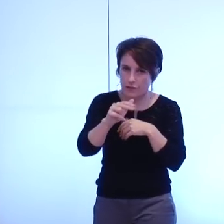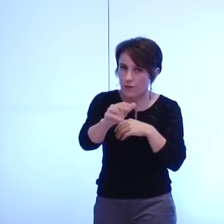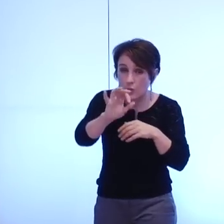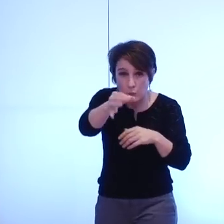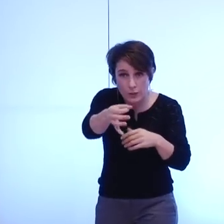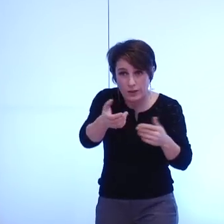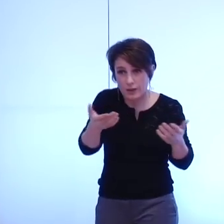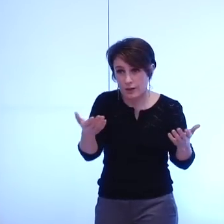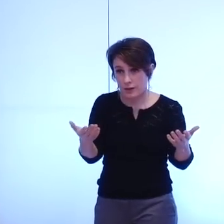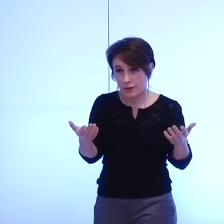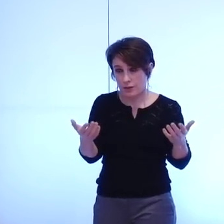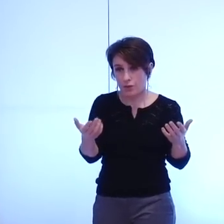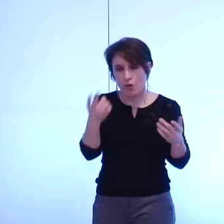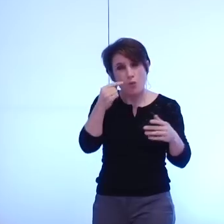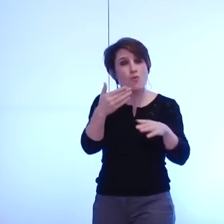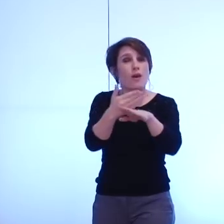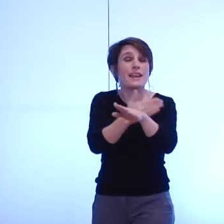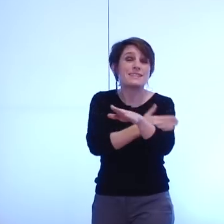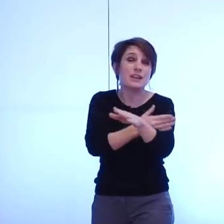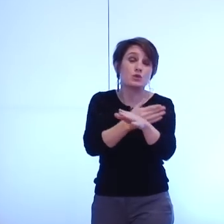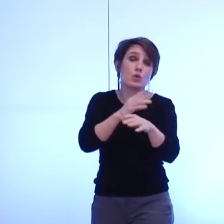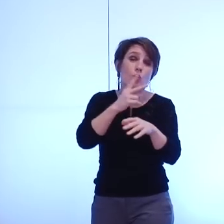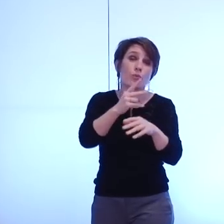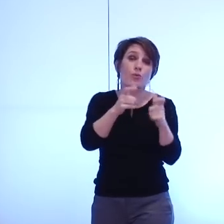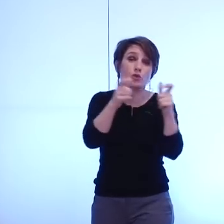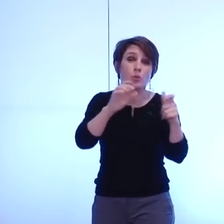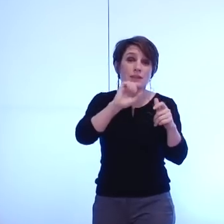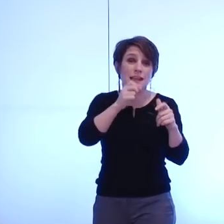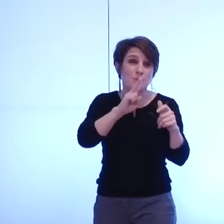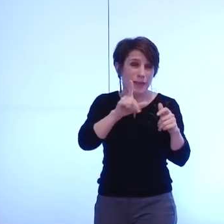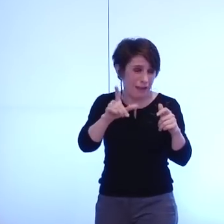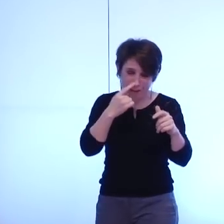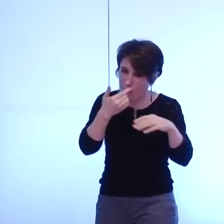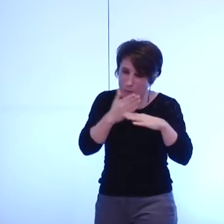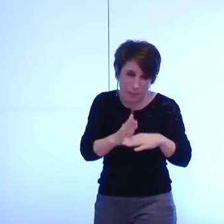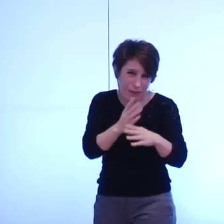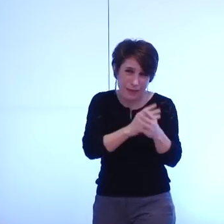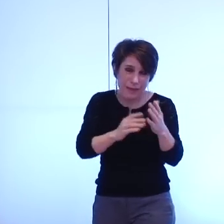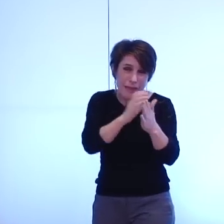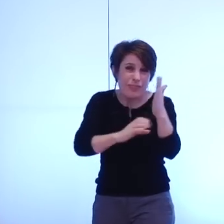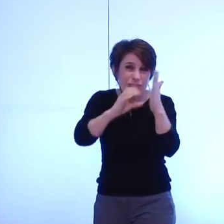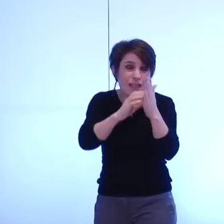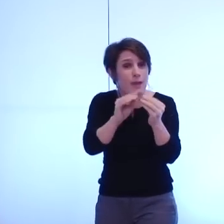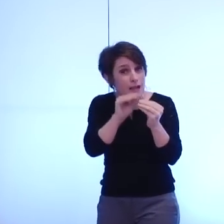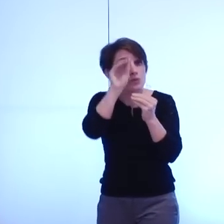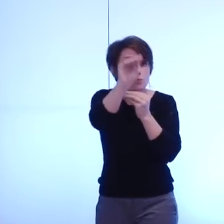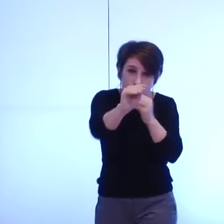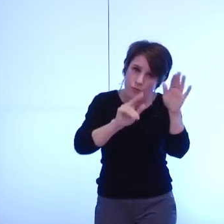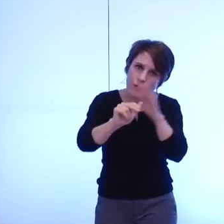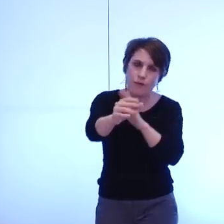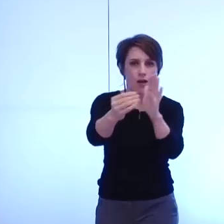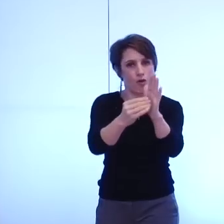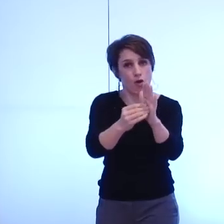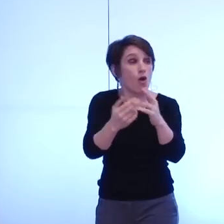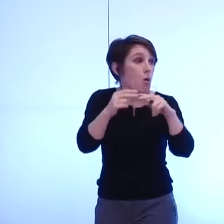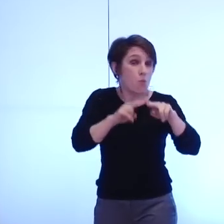pour ce qui concerne les sessions d'action pour les entreprises publiques locales sur lesquelles nous aurons l'occasion de délibérer à nouveau sur le